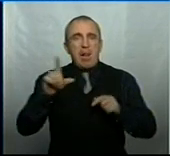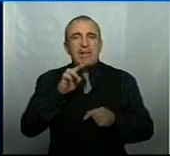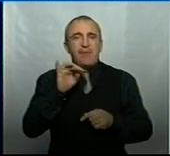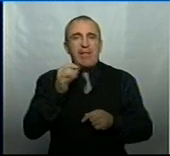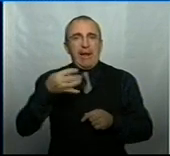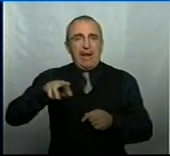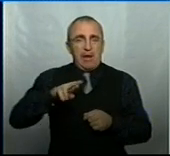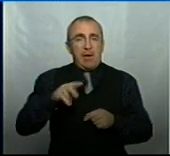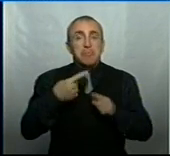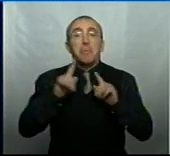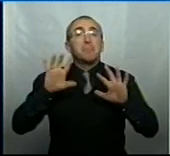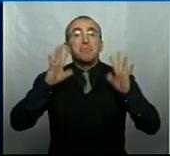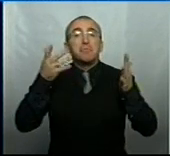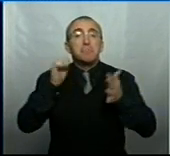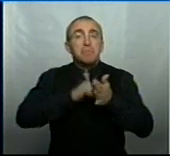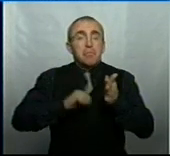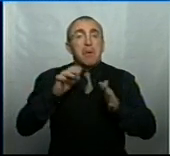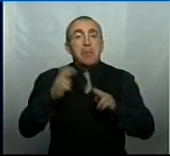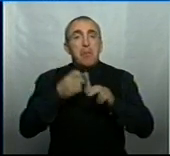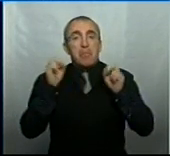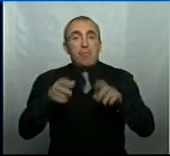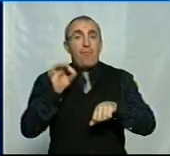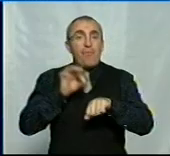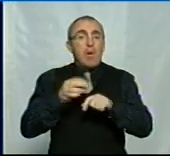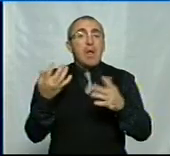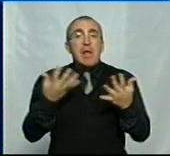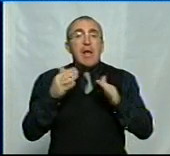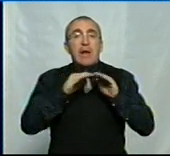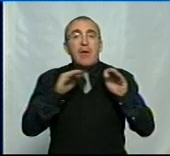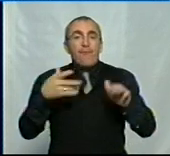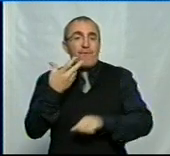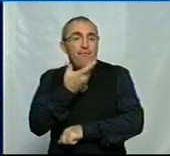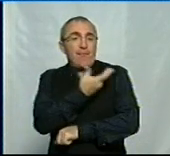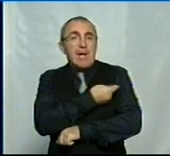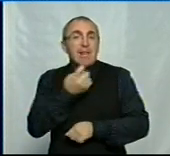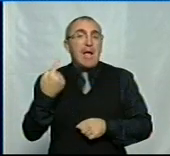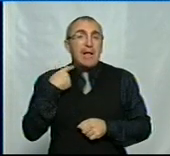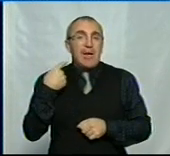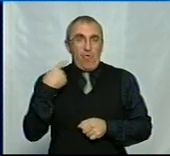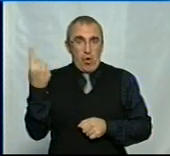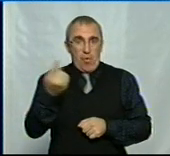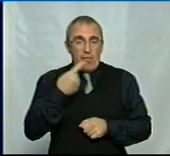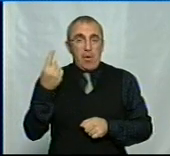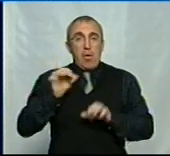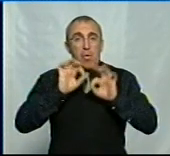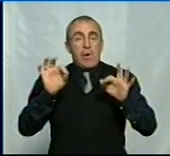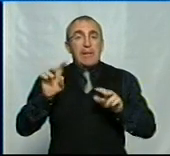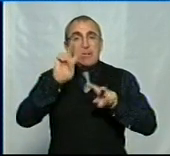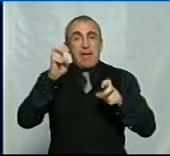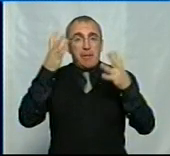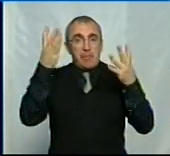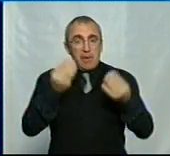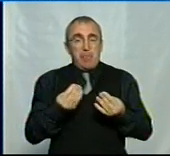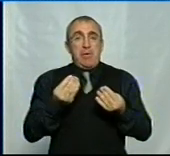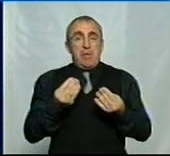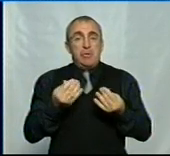яких обставин цей спалах можливий, у чому небезпека хвороби, який рівень вакцинації на Кіровоградщині, про все це говоримо отемі дня. Сьогодні